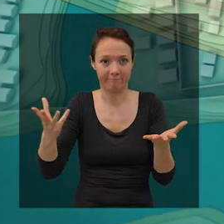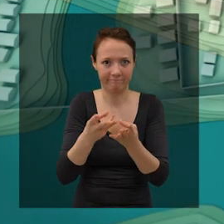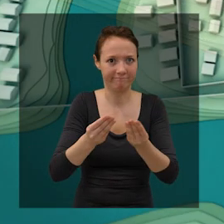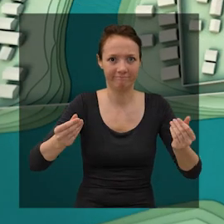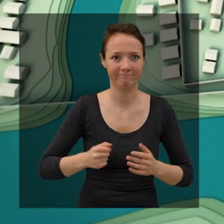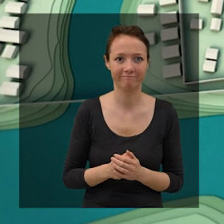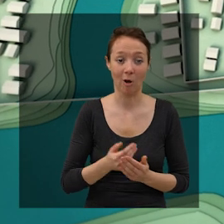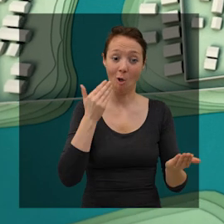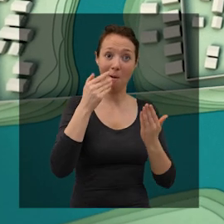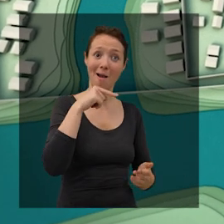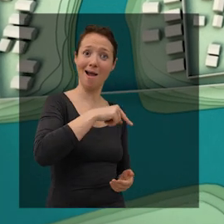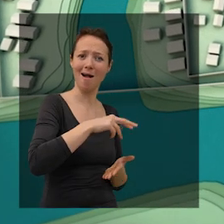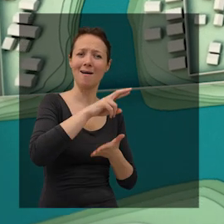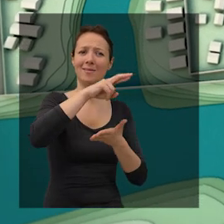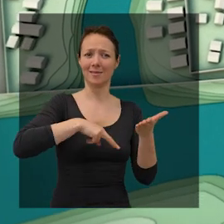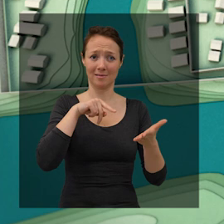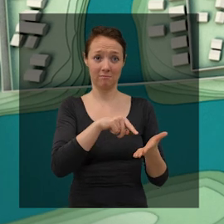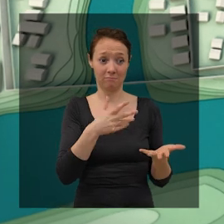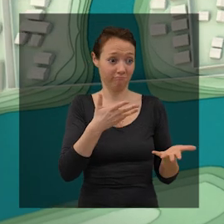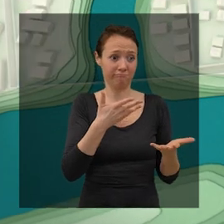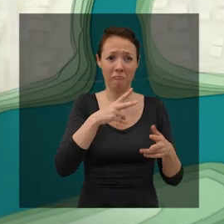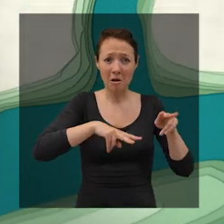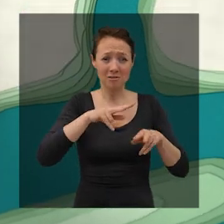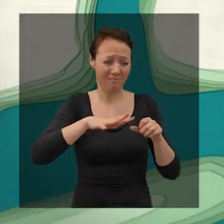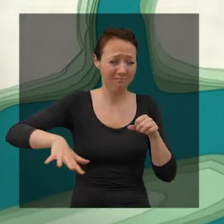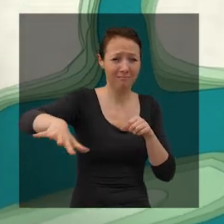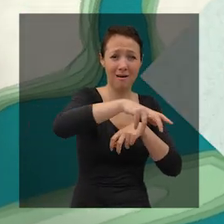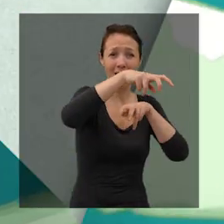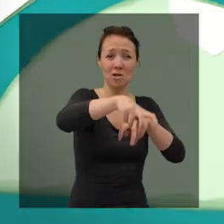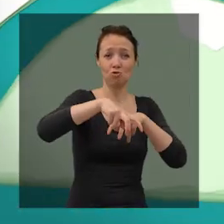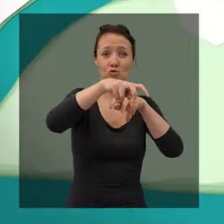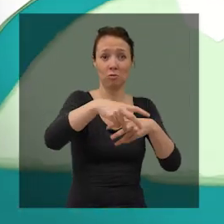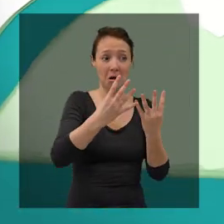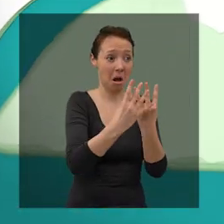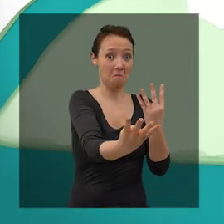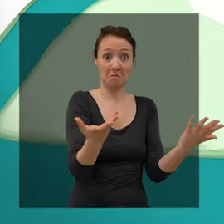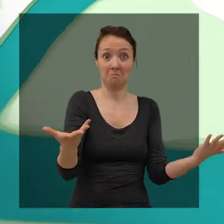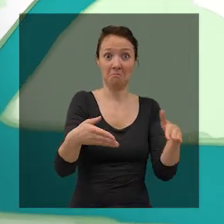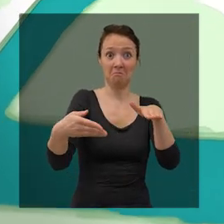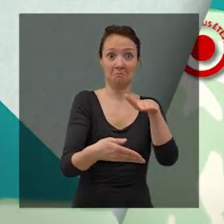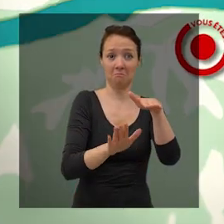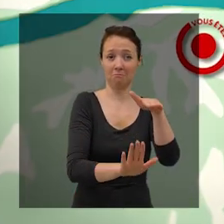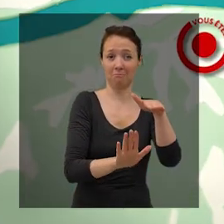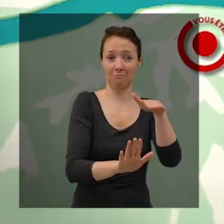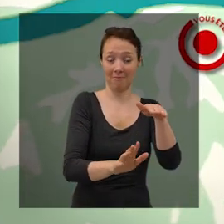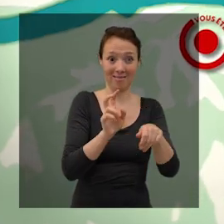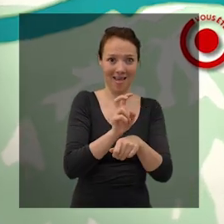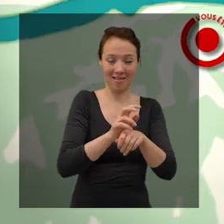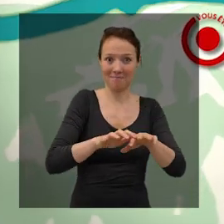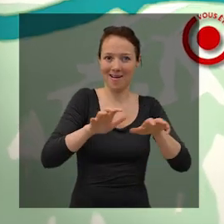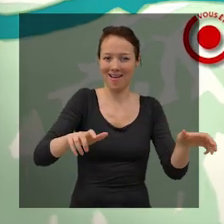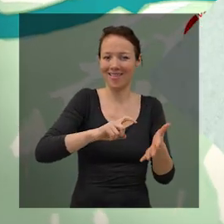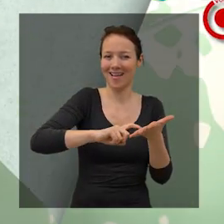à Reusé, la transformation des quartiers antiques en terres agricoles a permis de préserver les précieux vestiges du sous-sol.